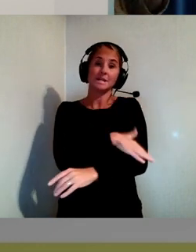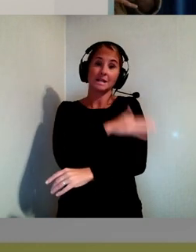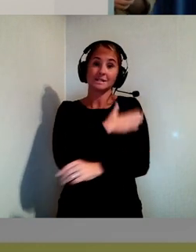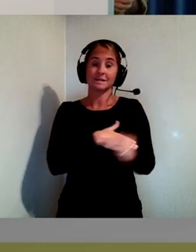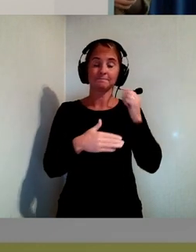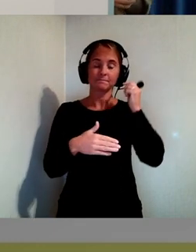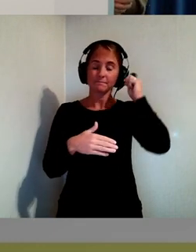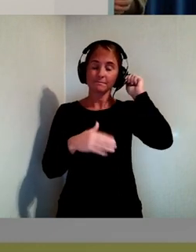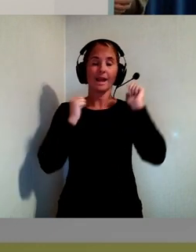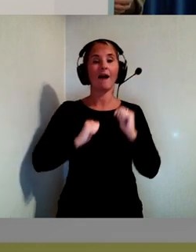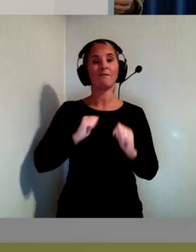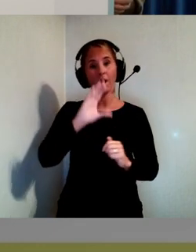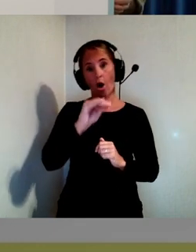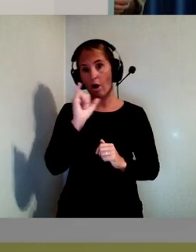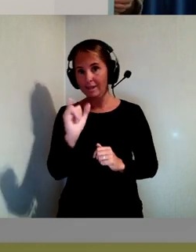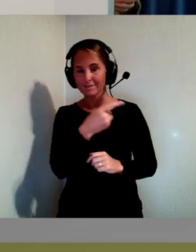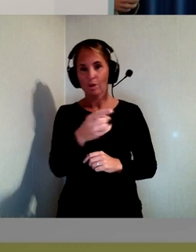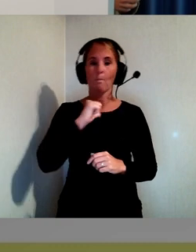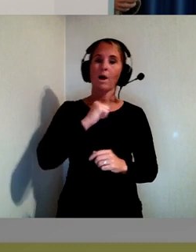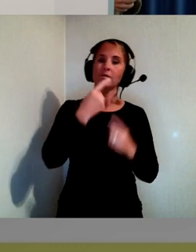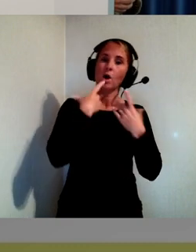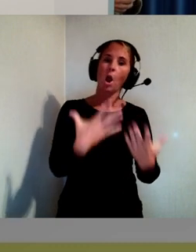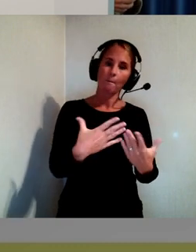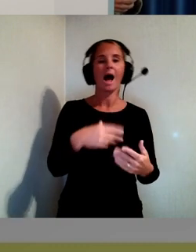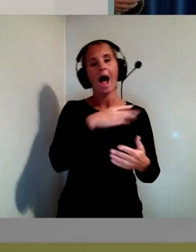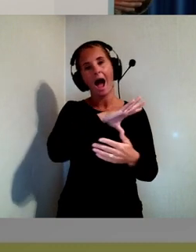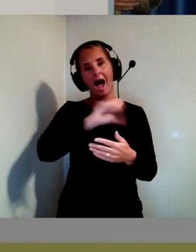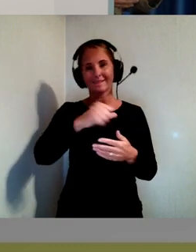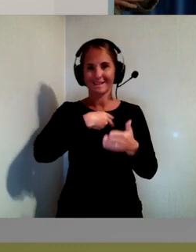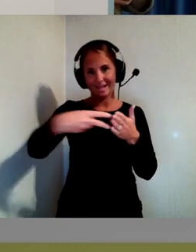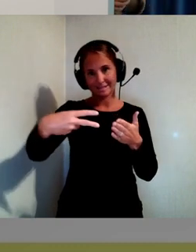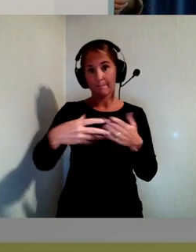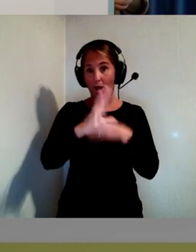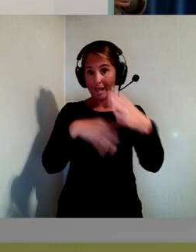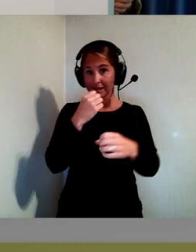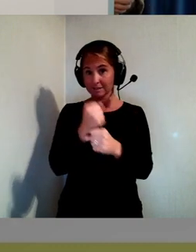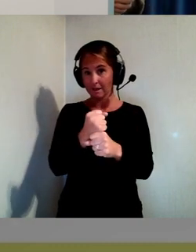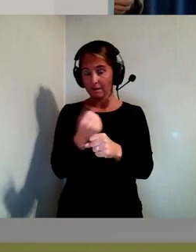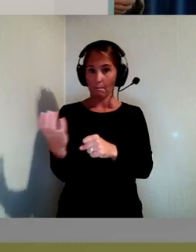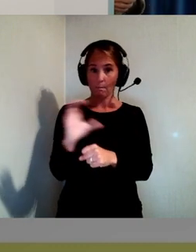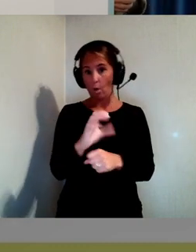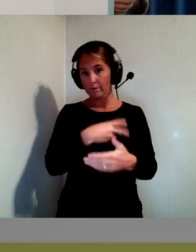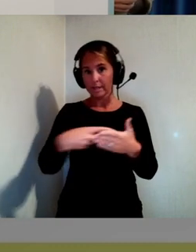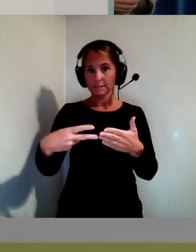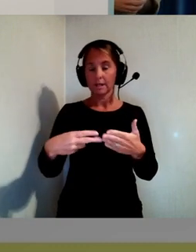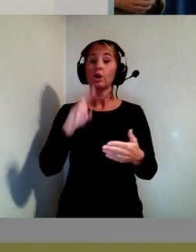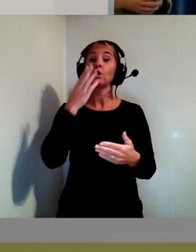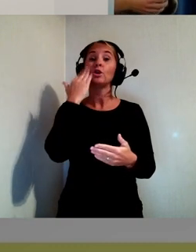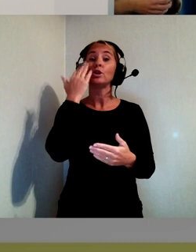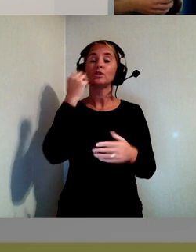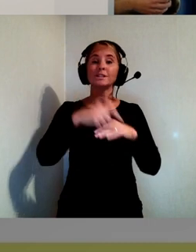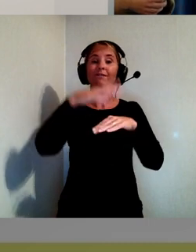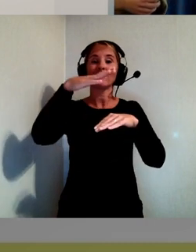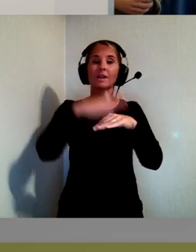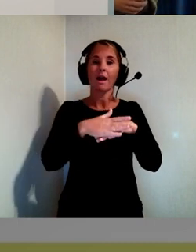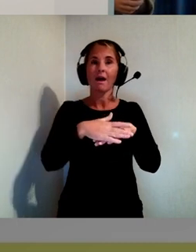AI enligt de själva i varje fall genererar en alltext. På engelska så fick jag fram texten Newly weds indulging in